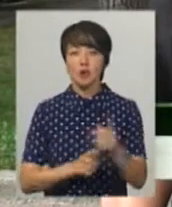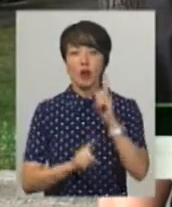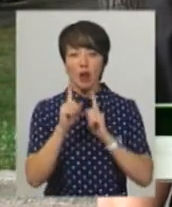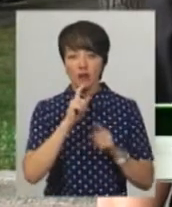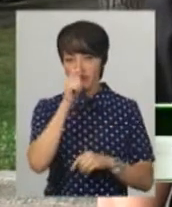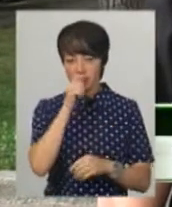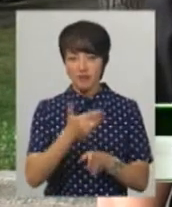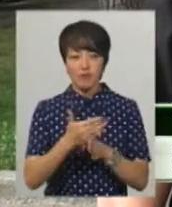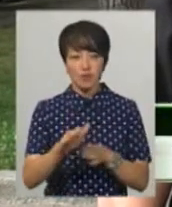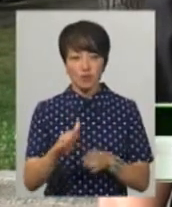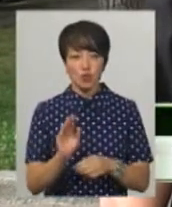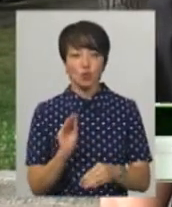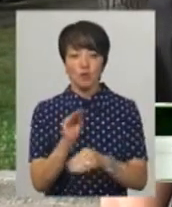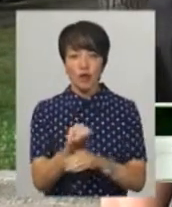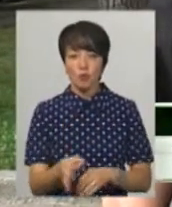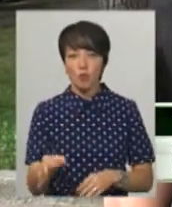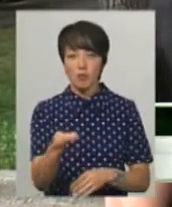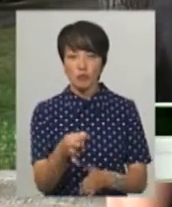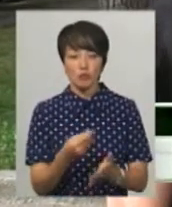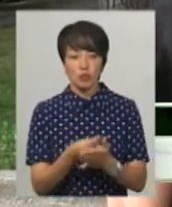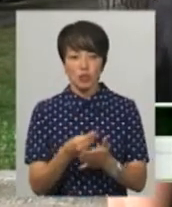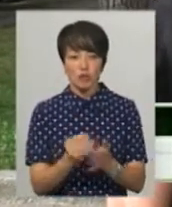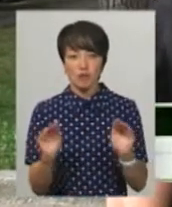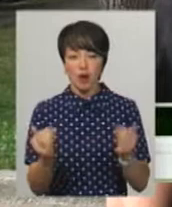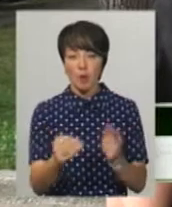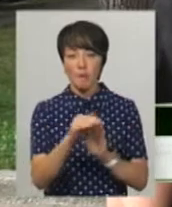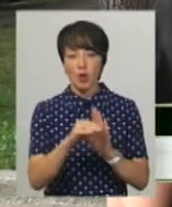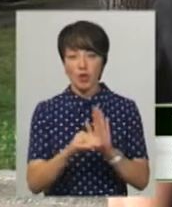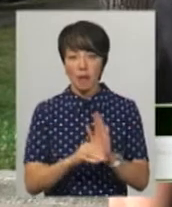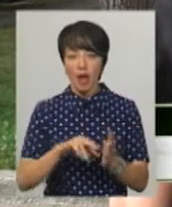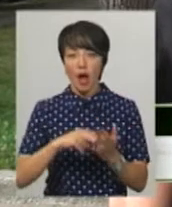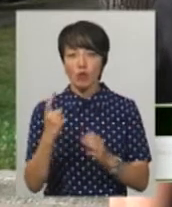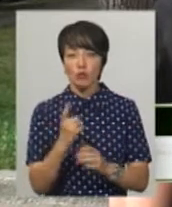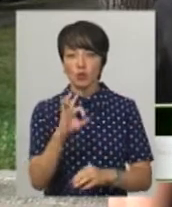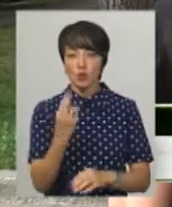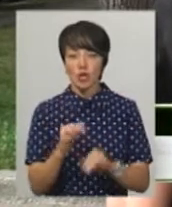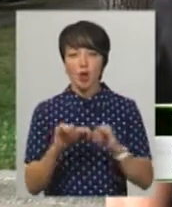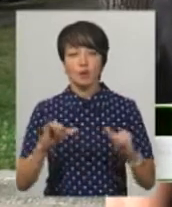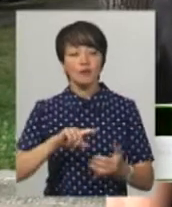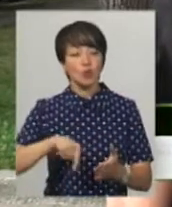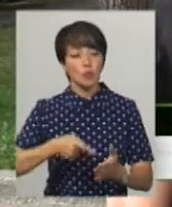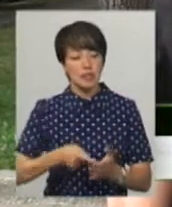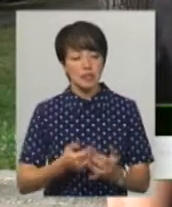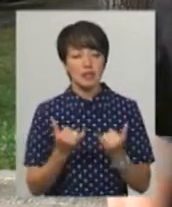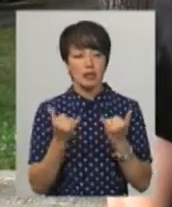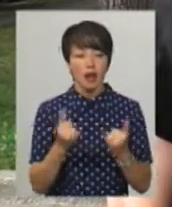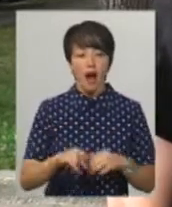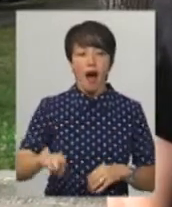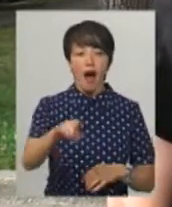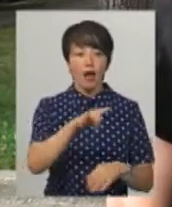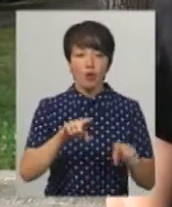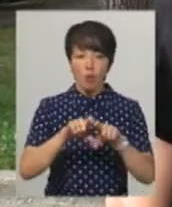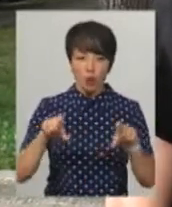квітні виділено субвенцію обласному бюджету в рамках програми економічного та соціального розвитку міста для аеропорту